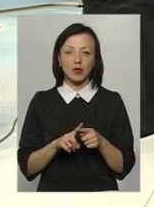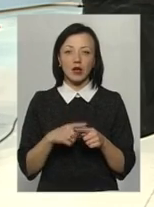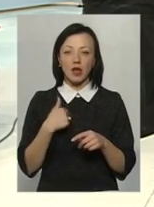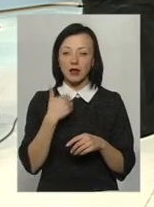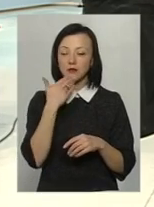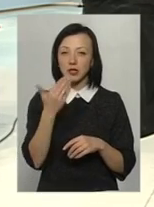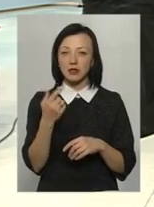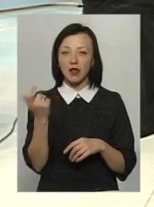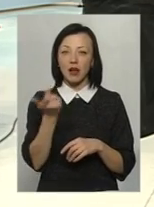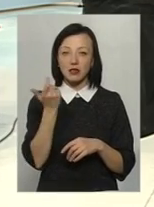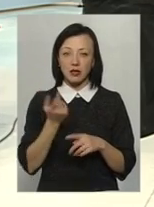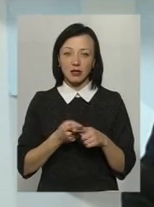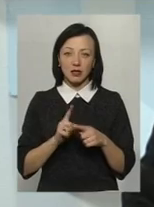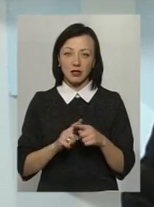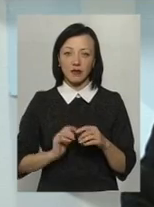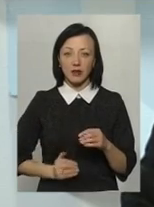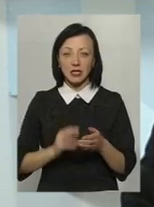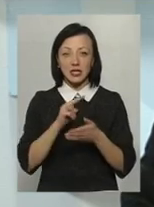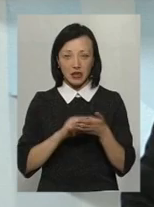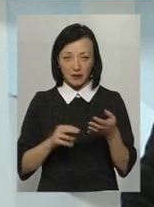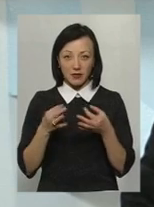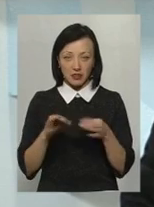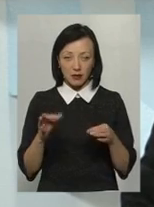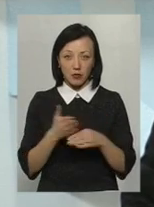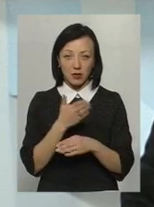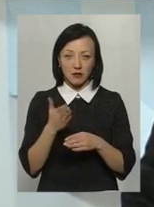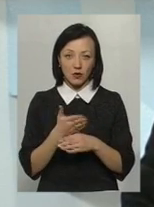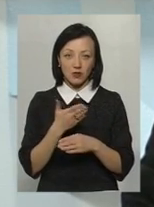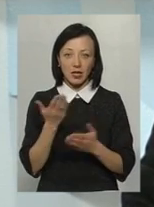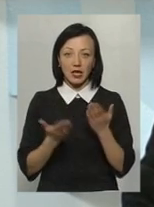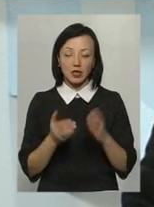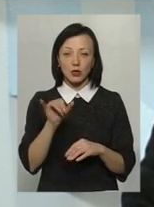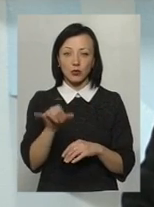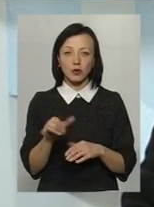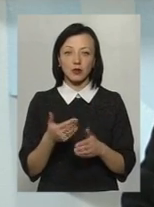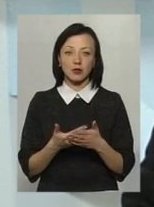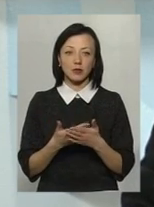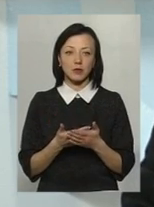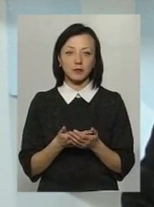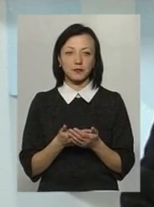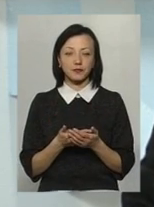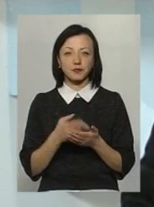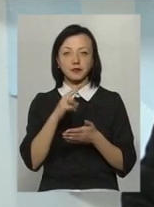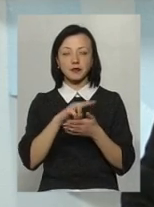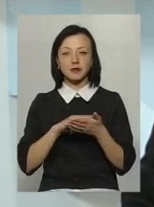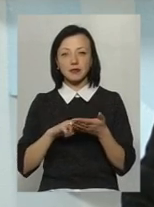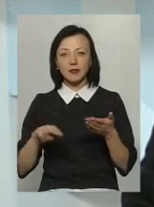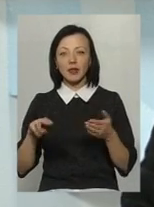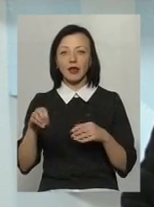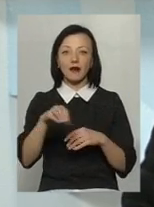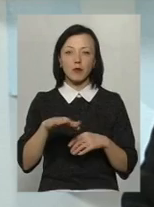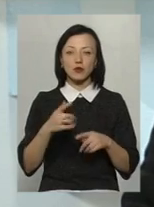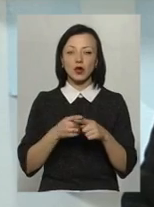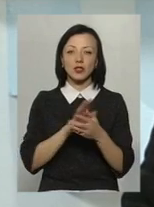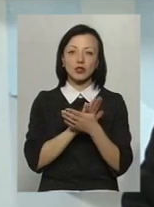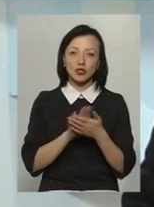фірми, ну це сертифіцірованне производство, то есть, якщо у них сертифікат європейський, що це